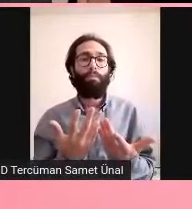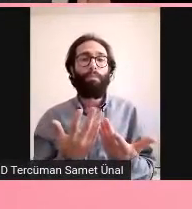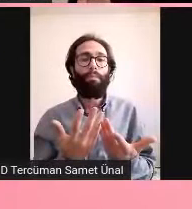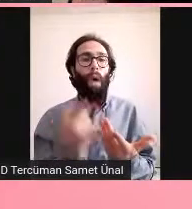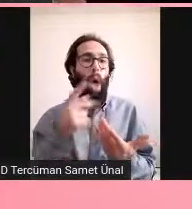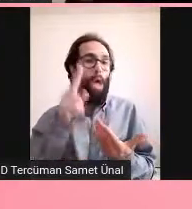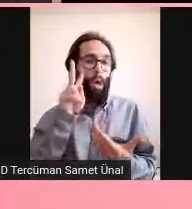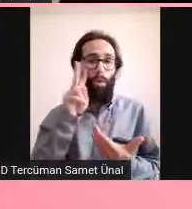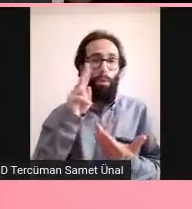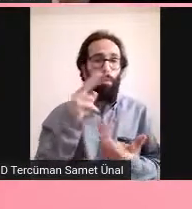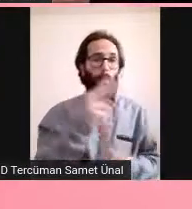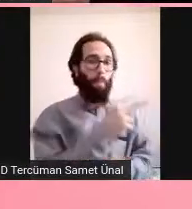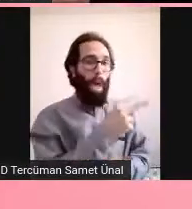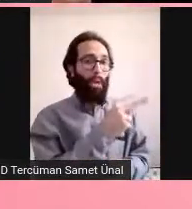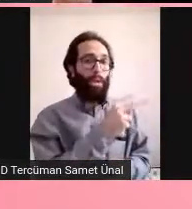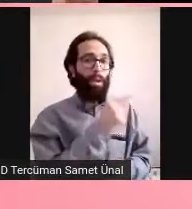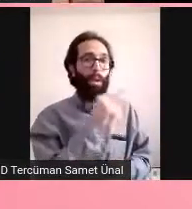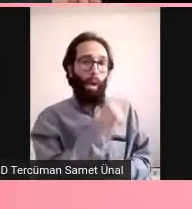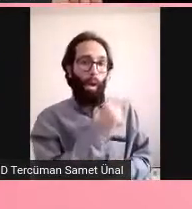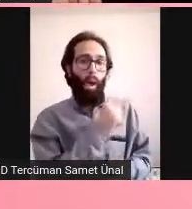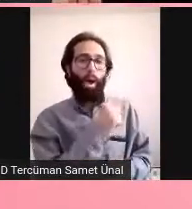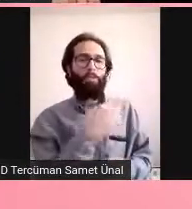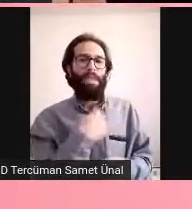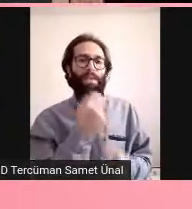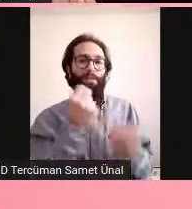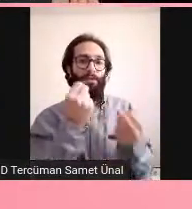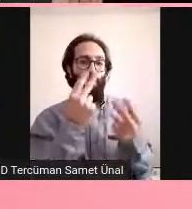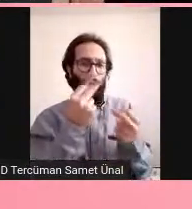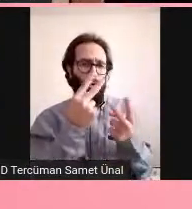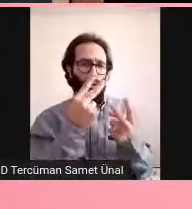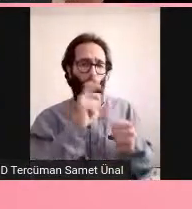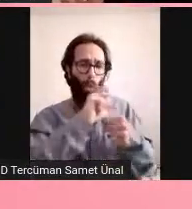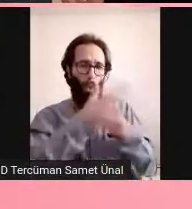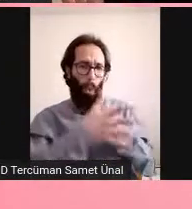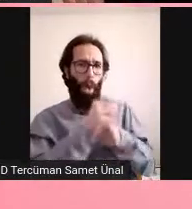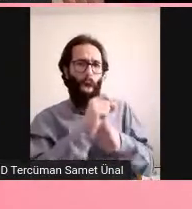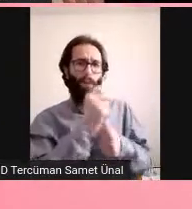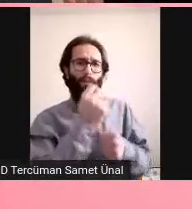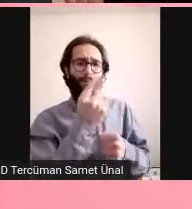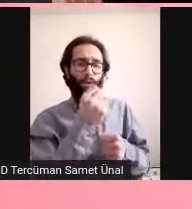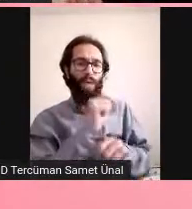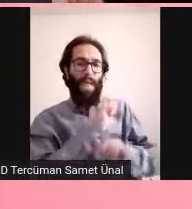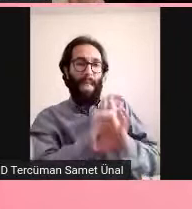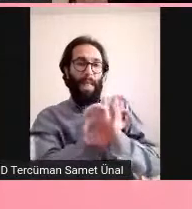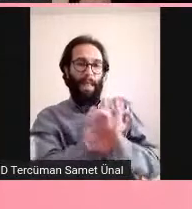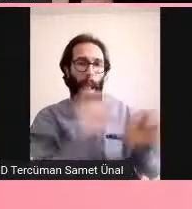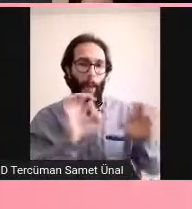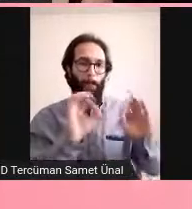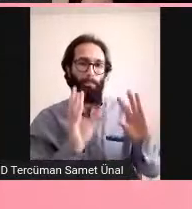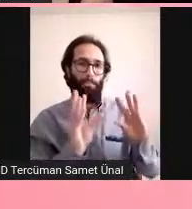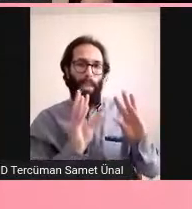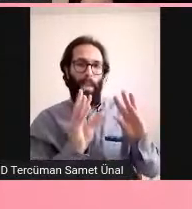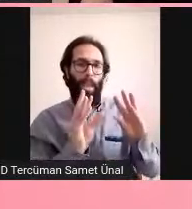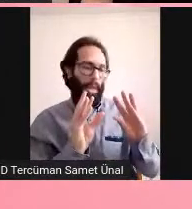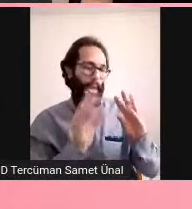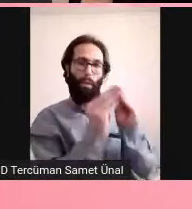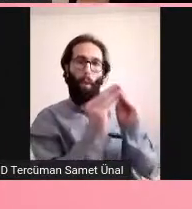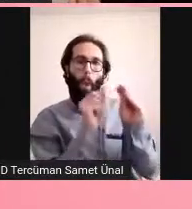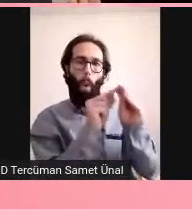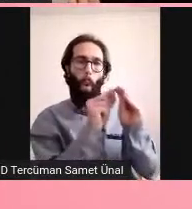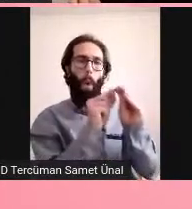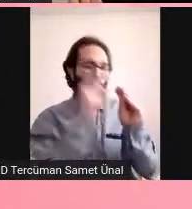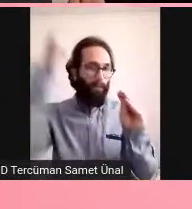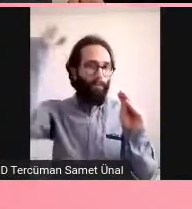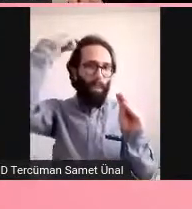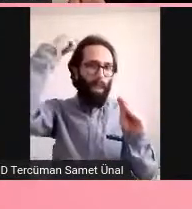virüsü tamamını görmedik beyinde. Ama S1 proteinini gördük beyinde diyor. O zaman da bu virüsün